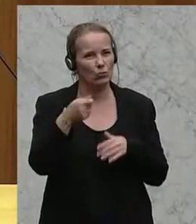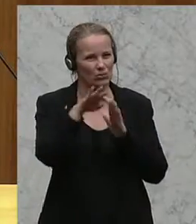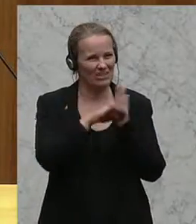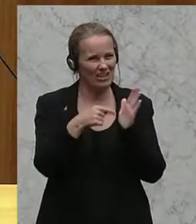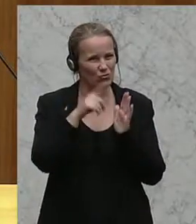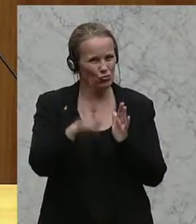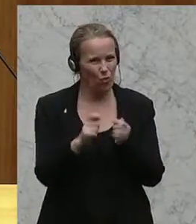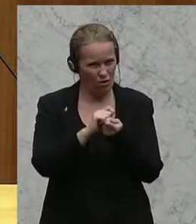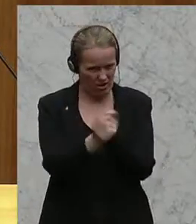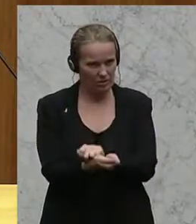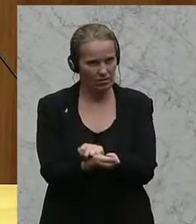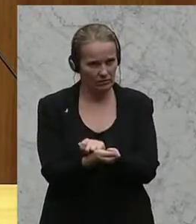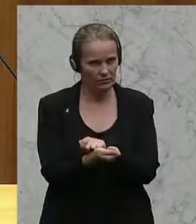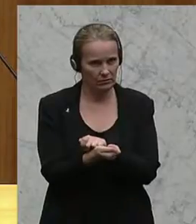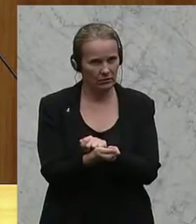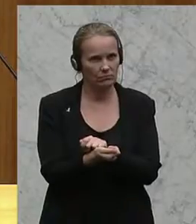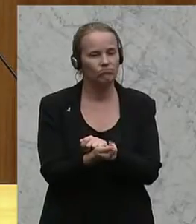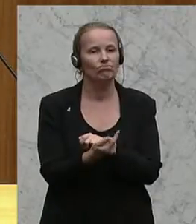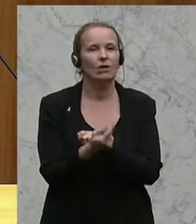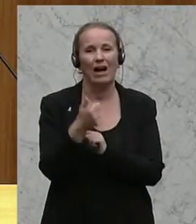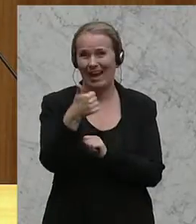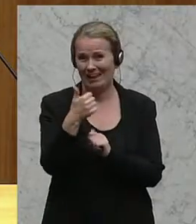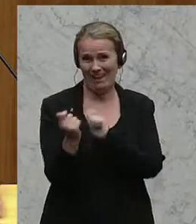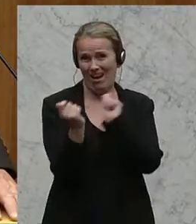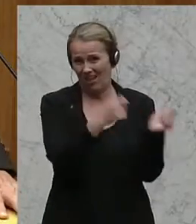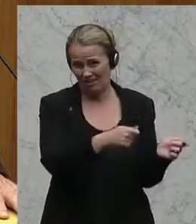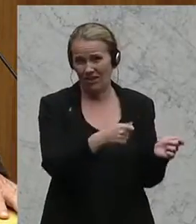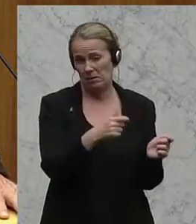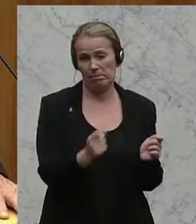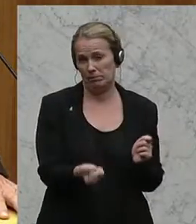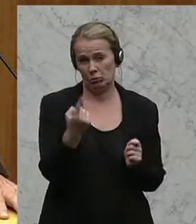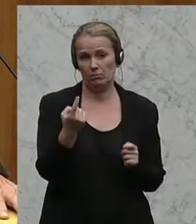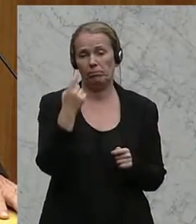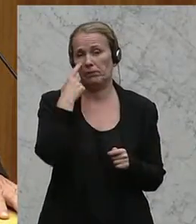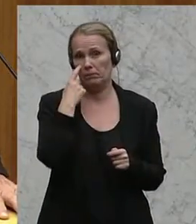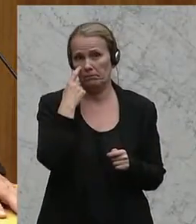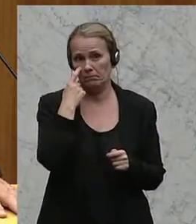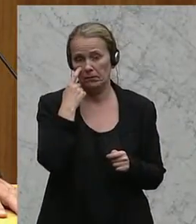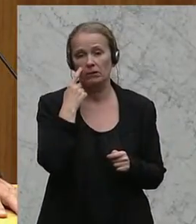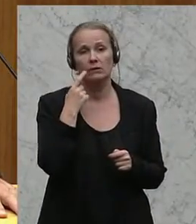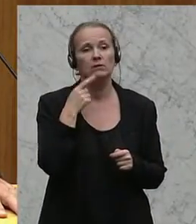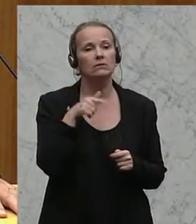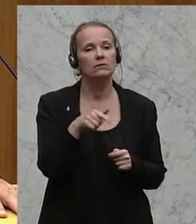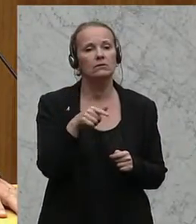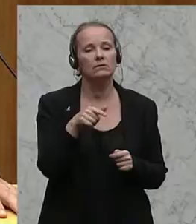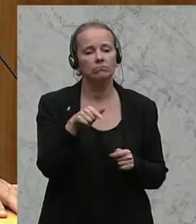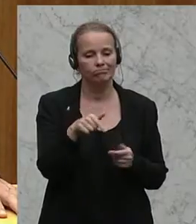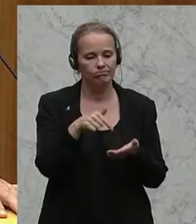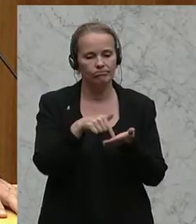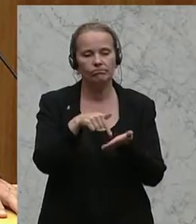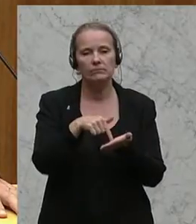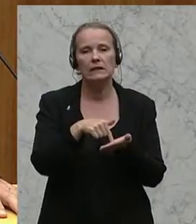soll. Ein Antrag, der da besonders heraussticht, ist ja jener, wo versucht wird,